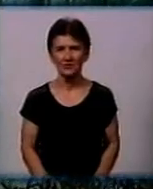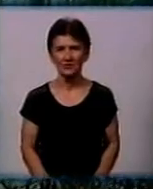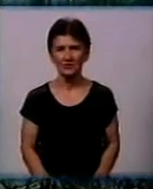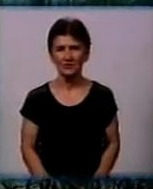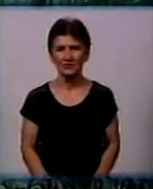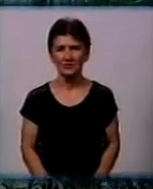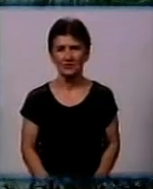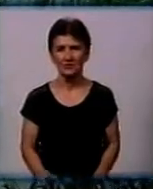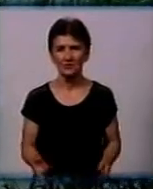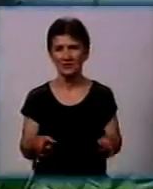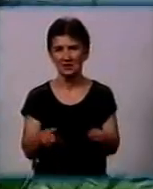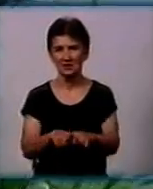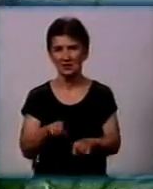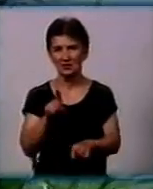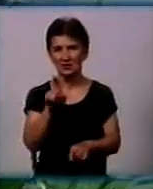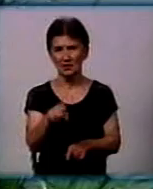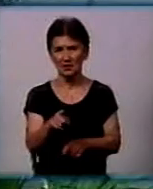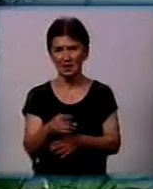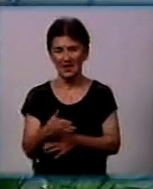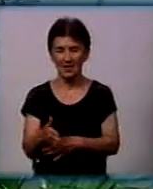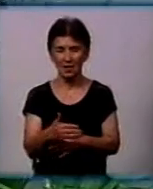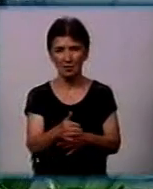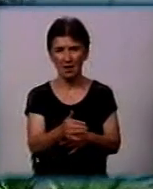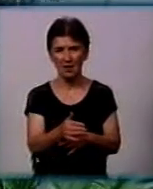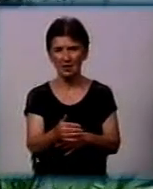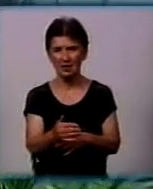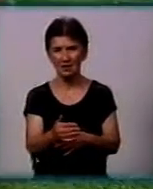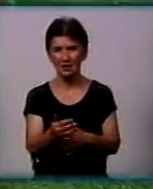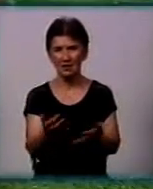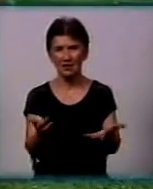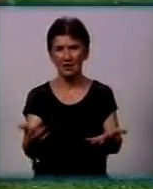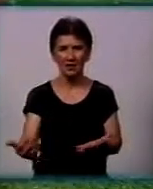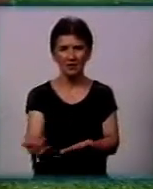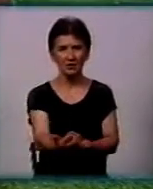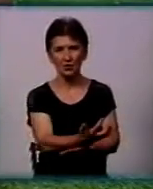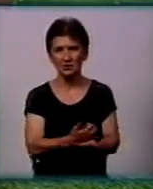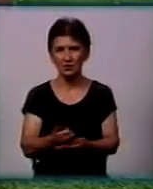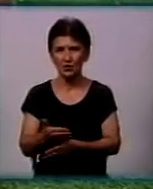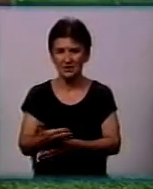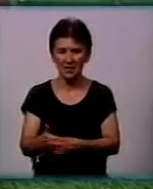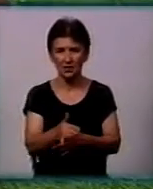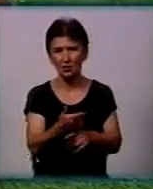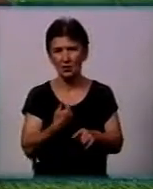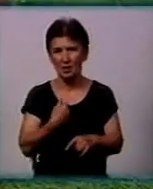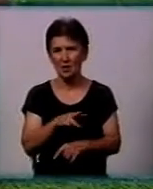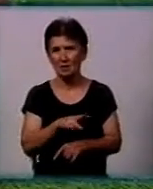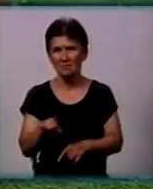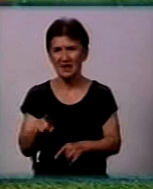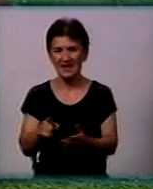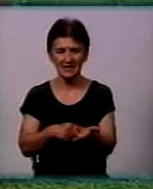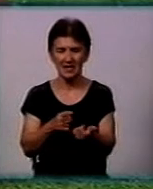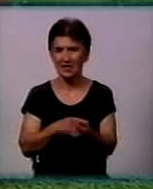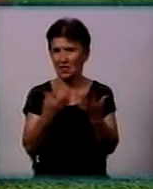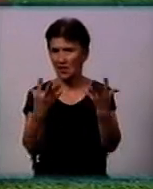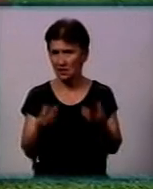Ось так місцеві рибалки дістають мертву рибу з річки Березівка. Ми декілька днів збираємо рибу, звозимо хлопці,